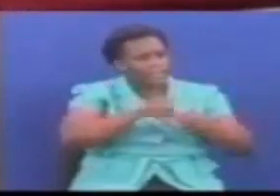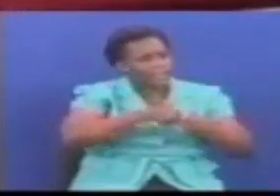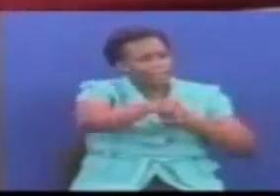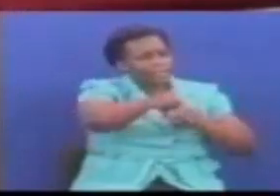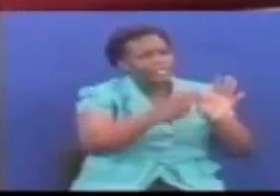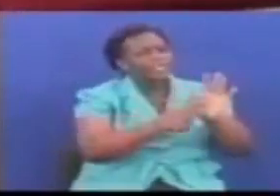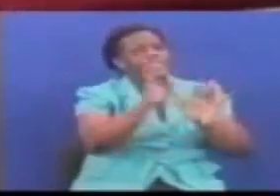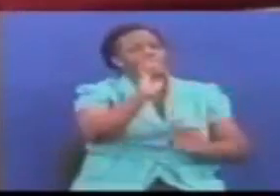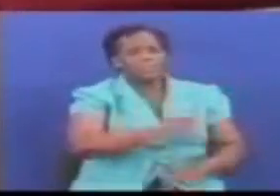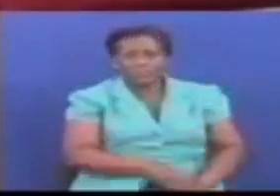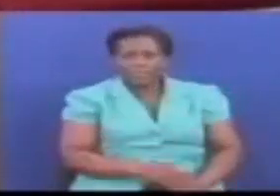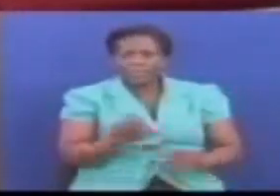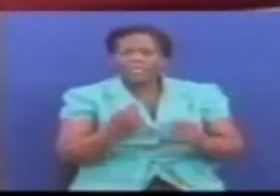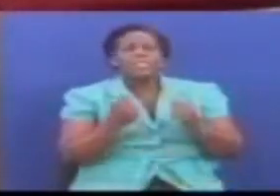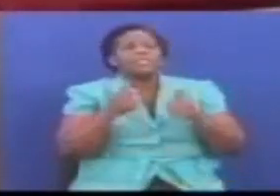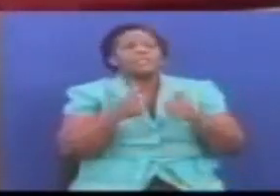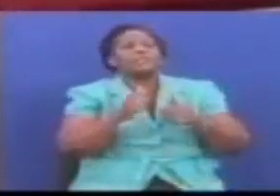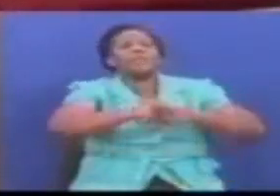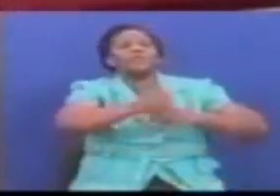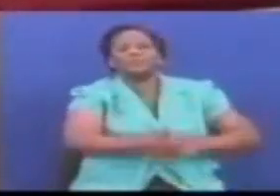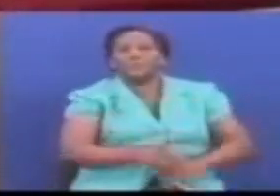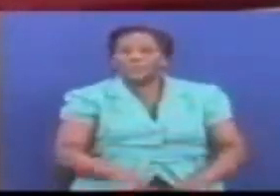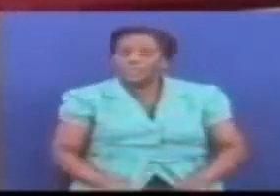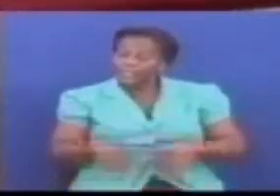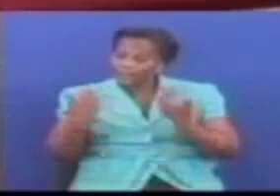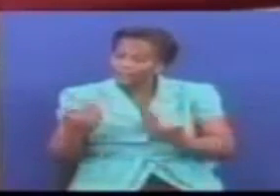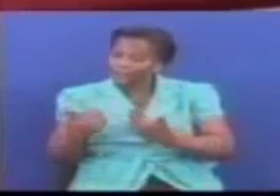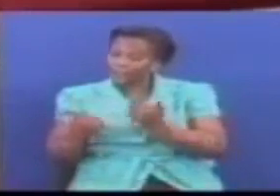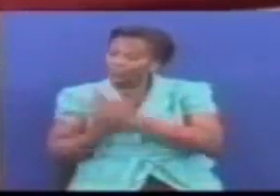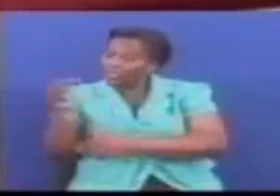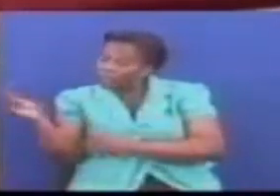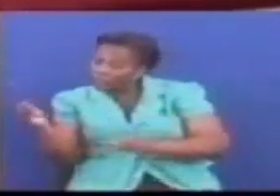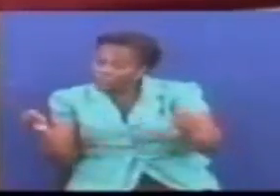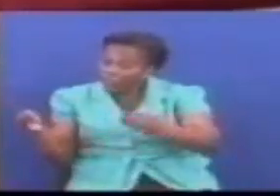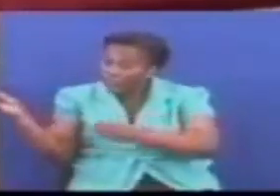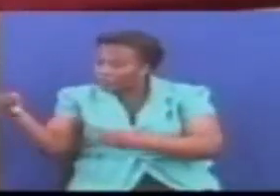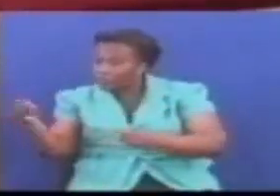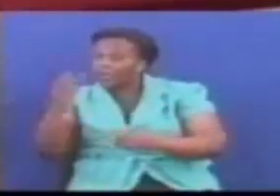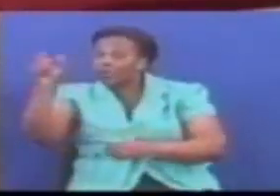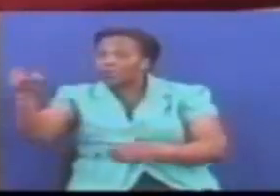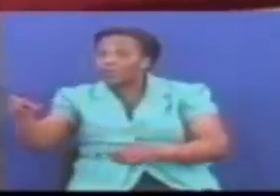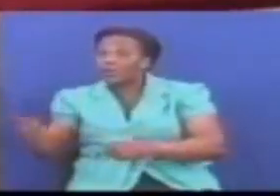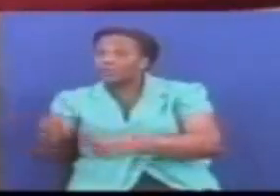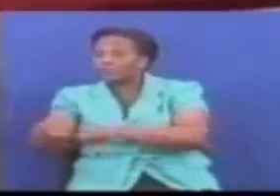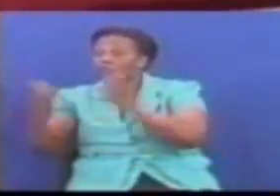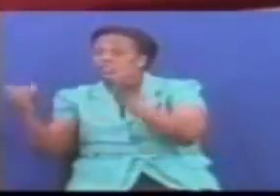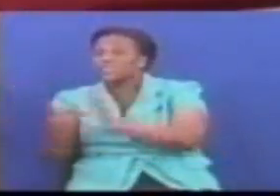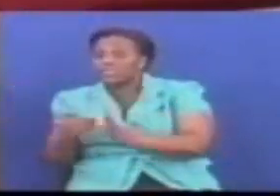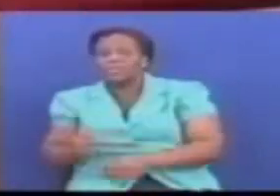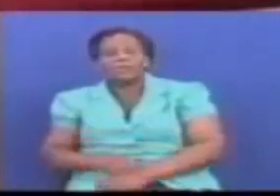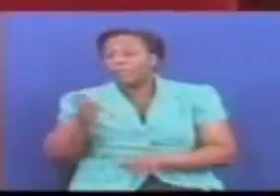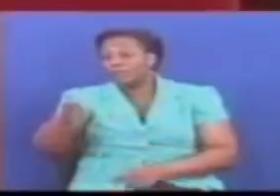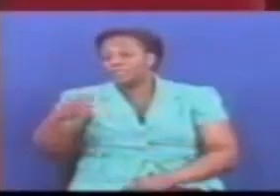hajavunja sheria Na nini mta kapo wachotea wanainchi kufunja sheria Sheria ya raisi magufuri itapamana na nini ya sansa